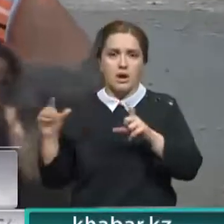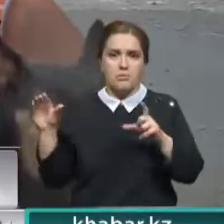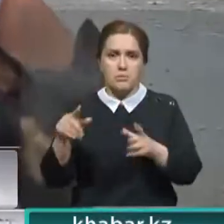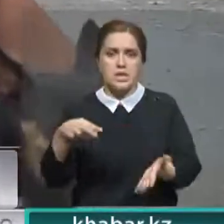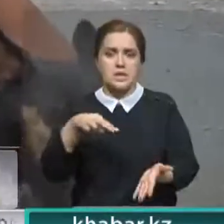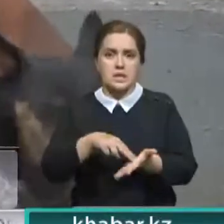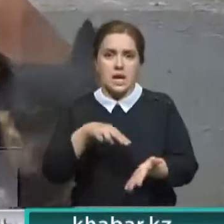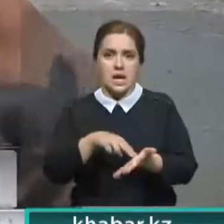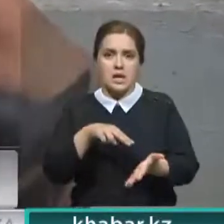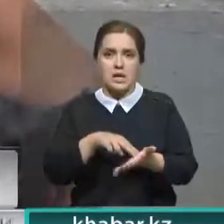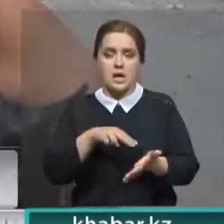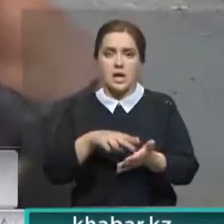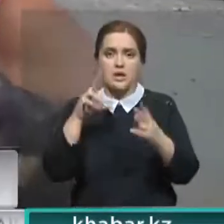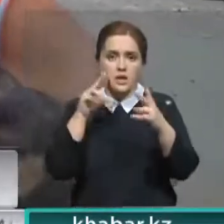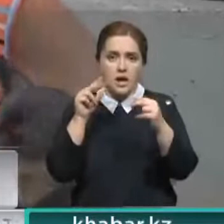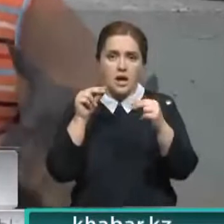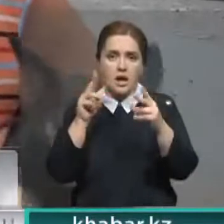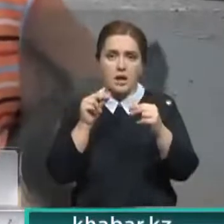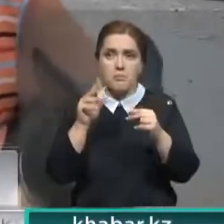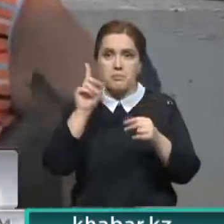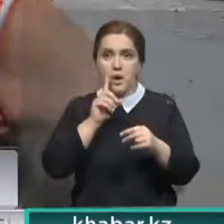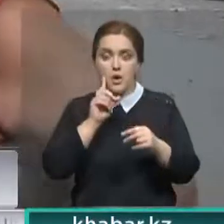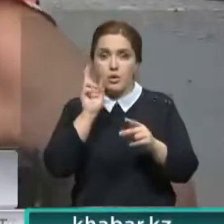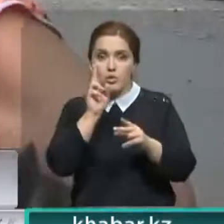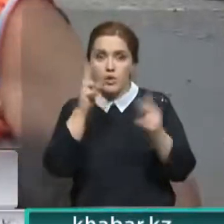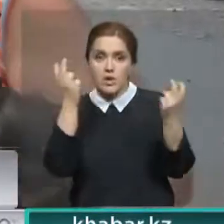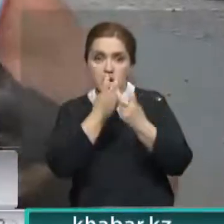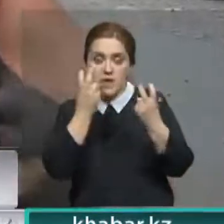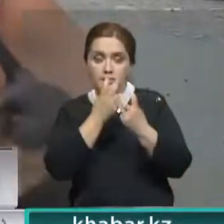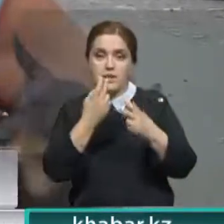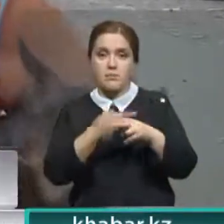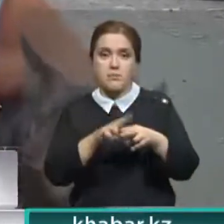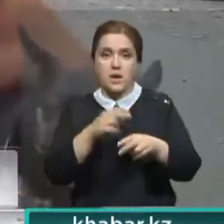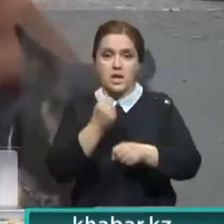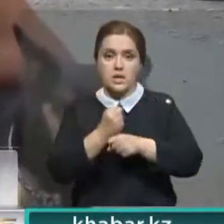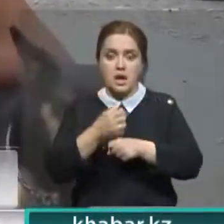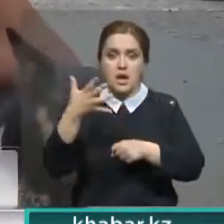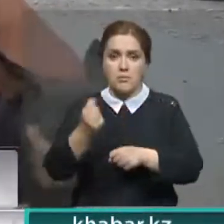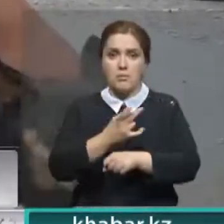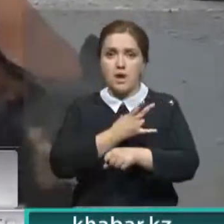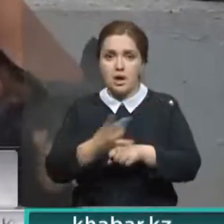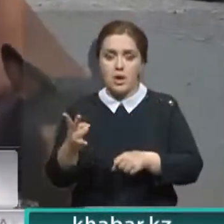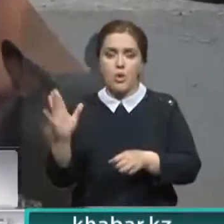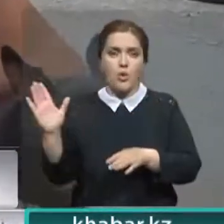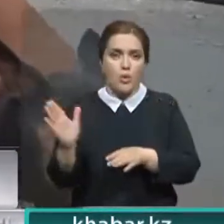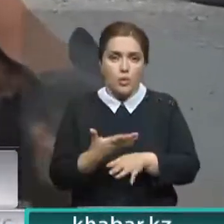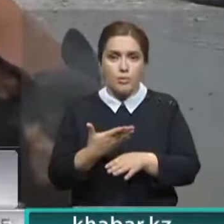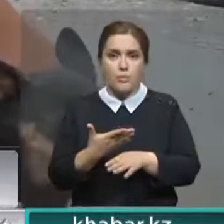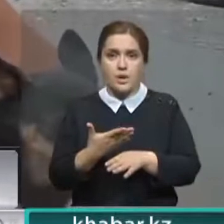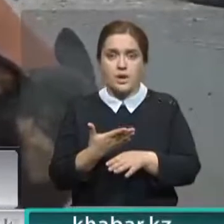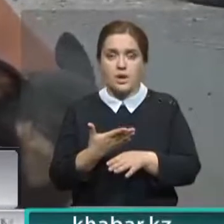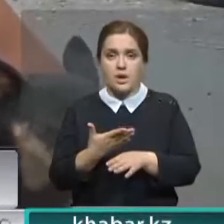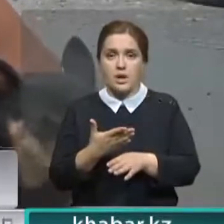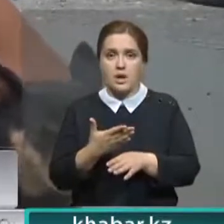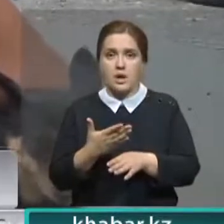стояли, шептались. Давайте пока никто не видит Беркемджок. Ай, как снесем все это. Пока никто не видит воровским